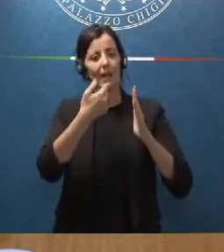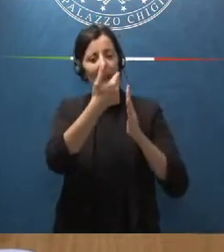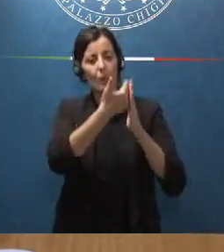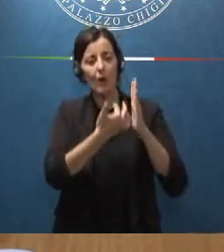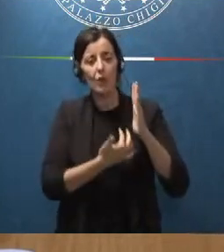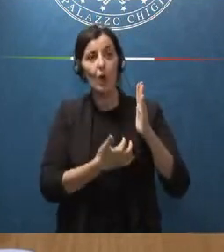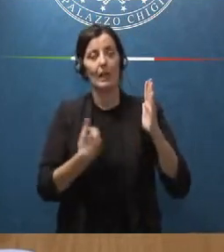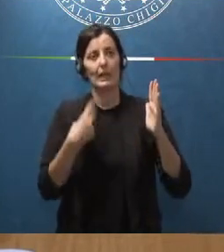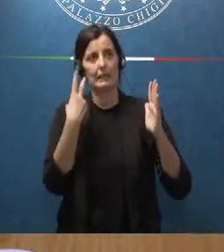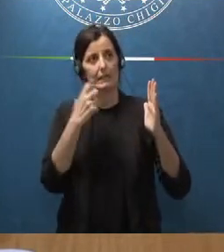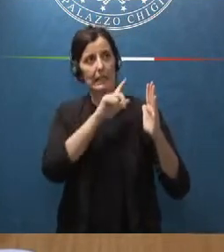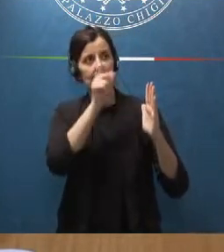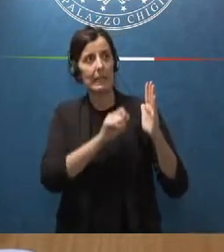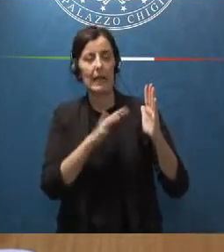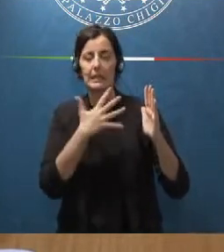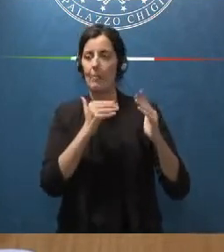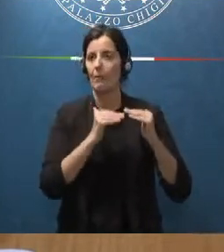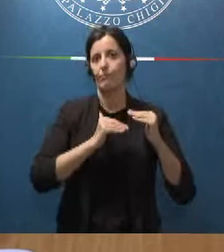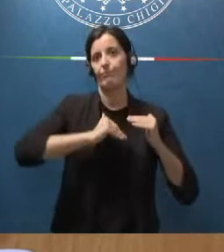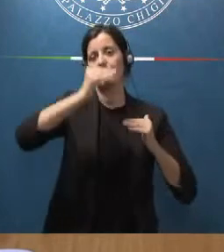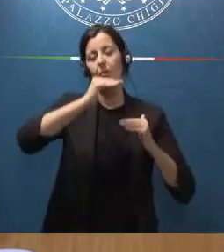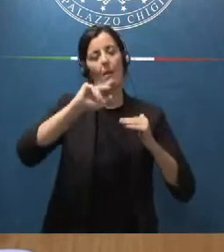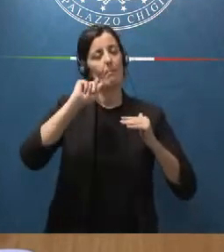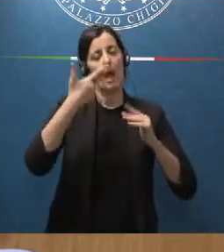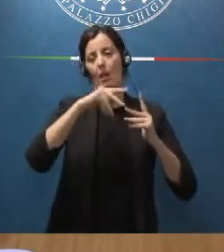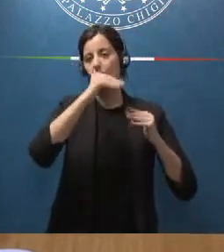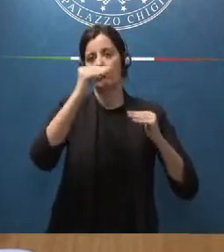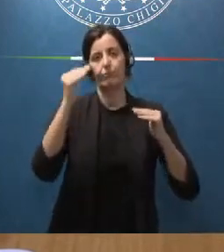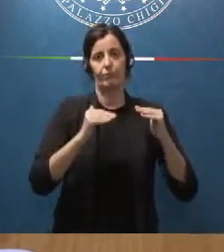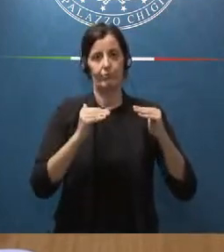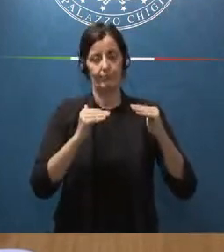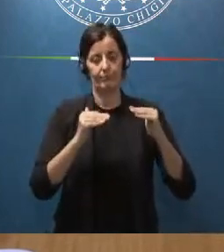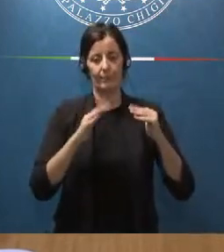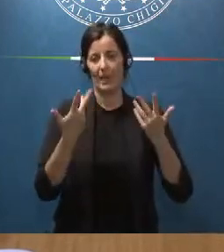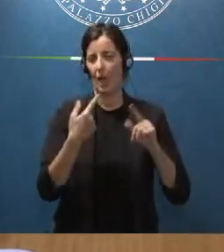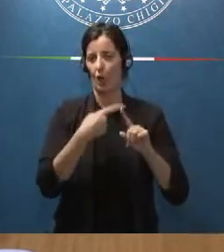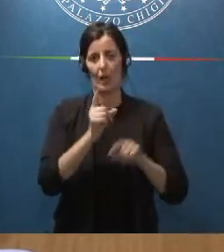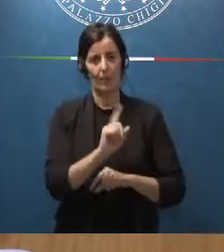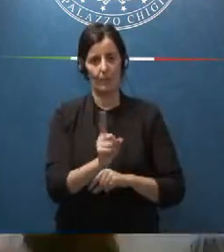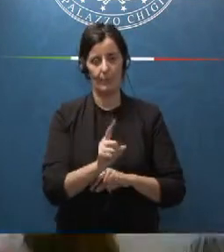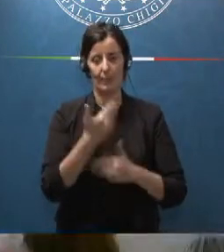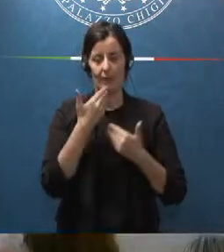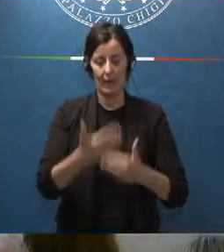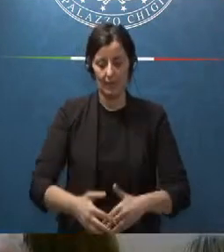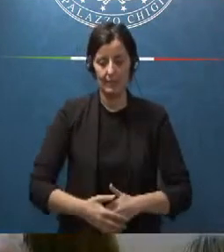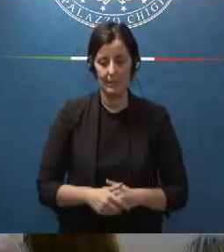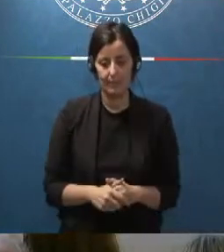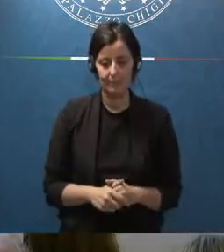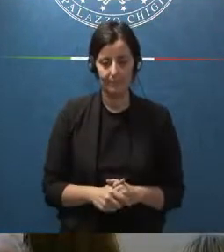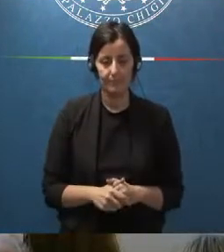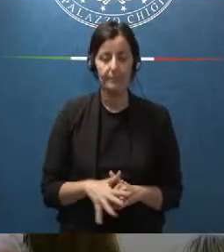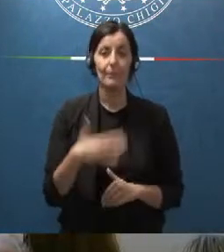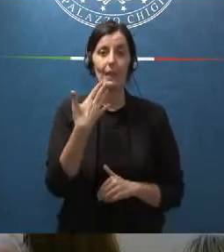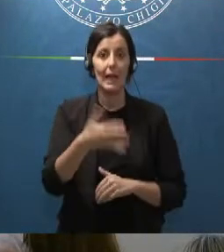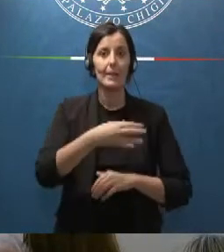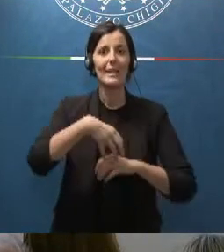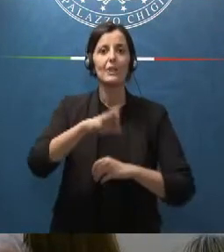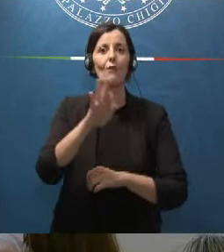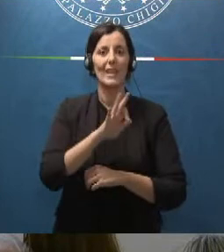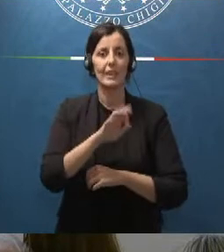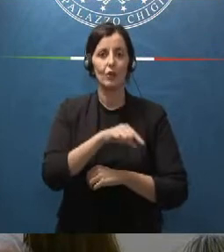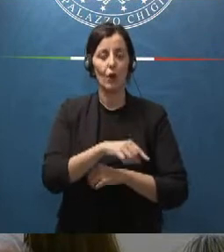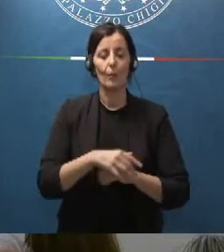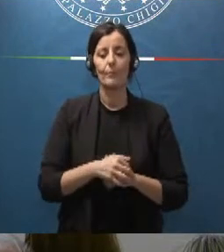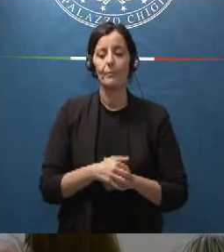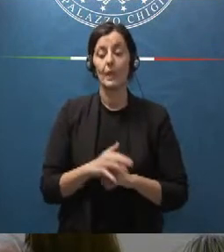purtroppo primeggiare in una gradatoria che certamente non è positiva grazie grazie al ministro Fitto uno dei